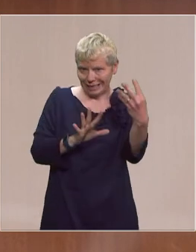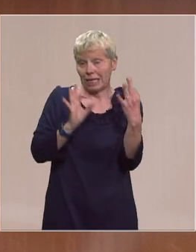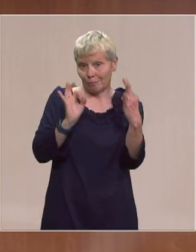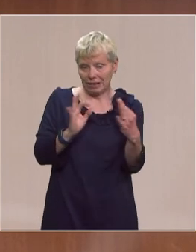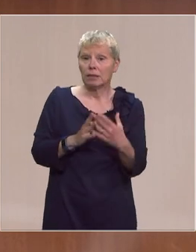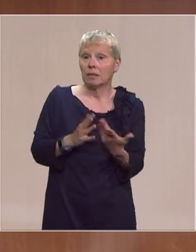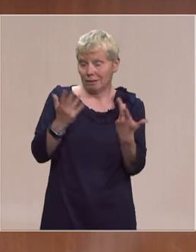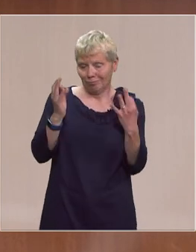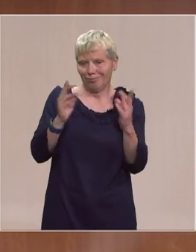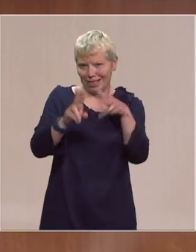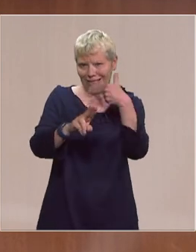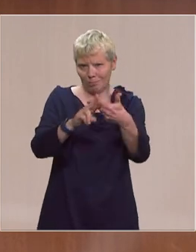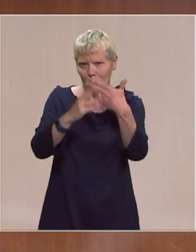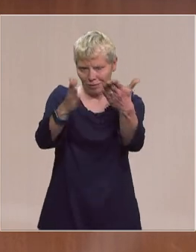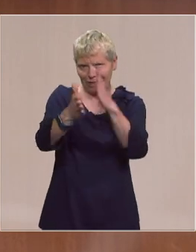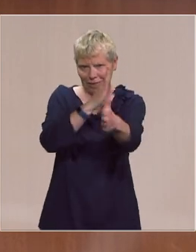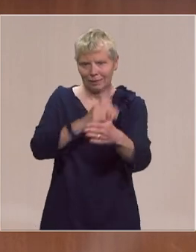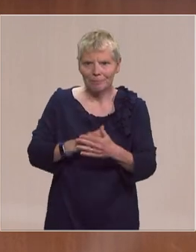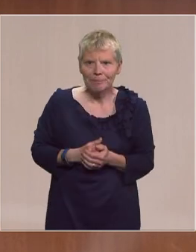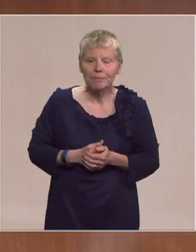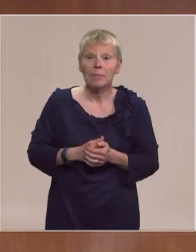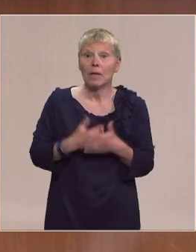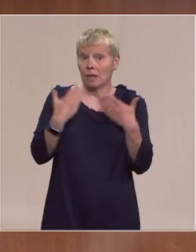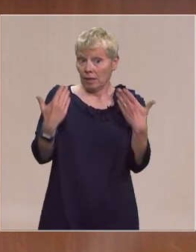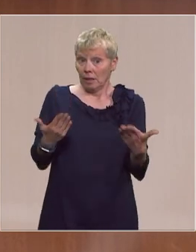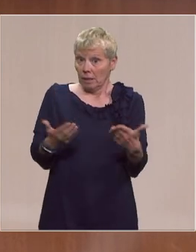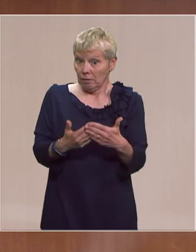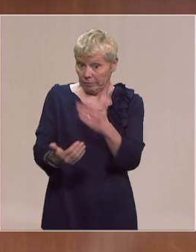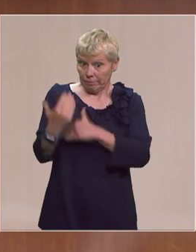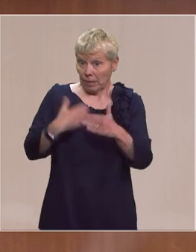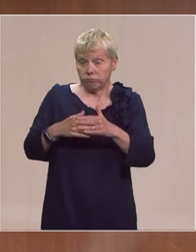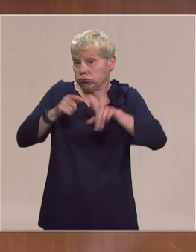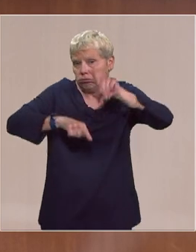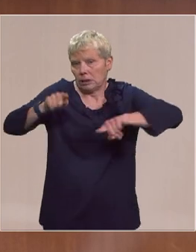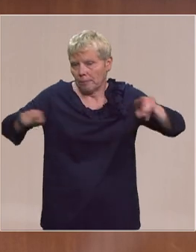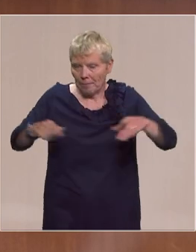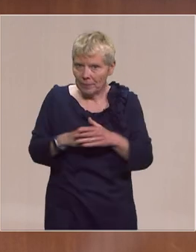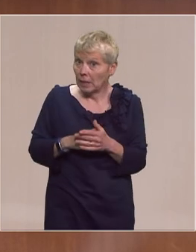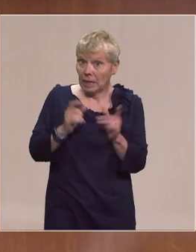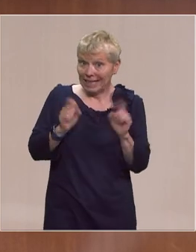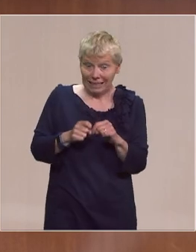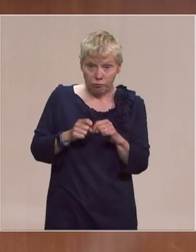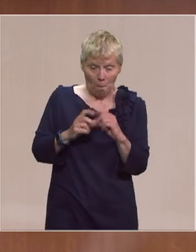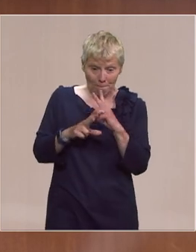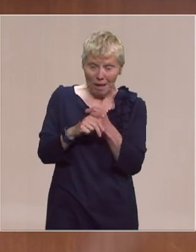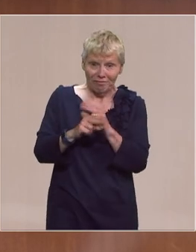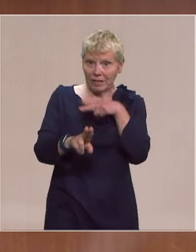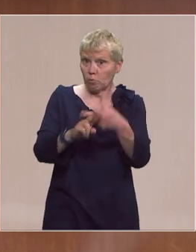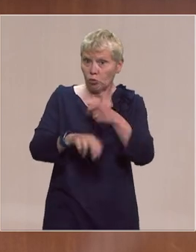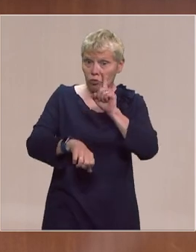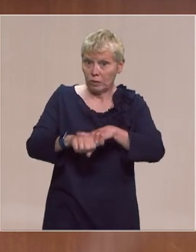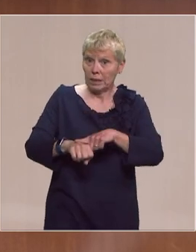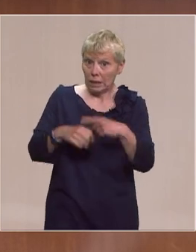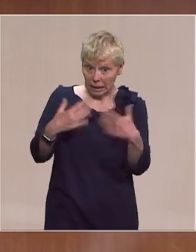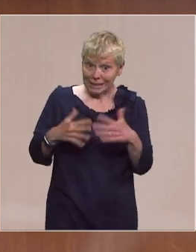directement à madame la députée Poito donc ces demandes sont variables et nous devons y répondre en 24 heures et d'ores et déjà des